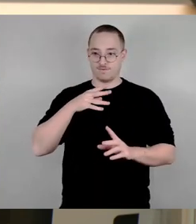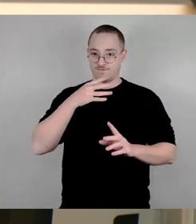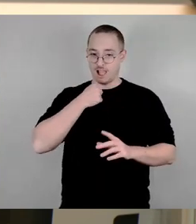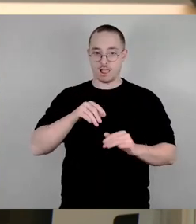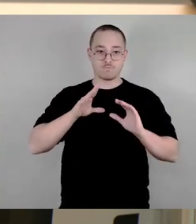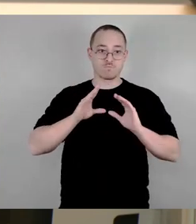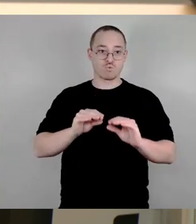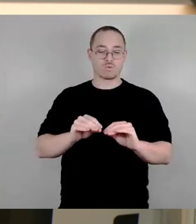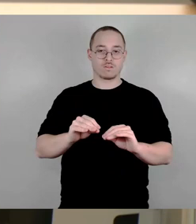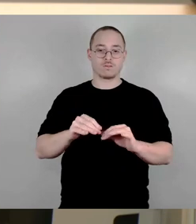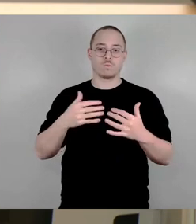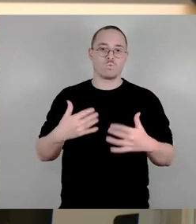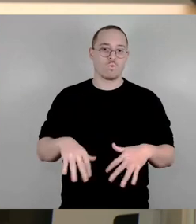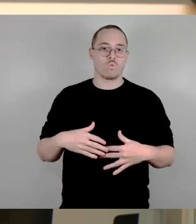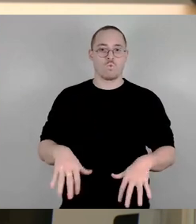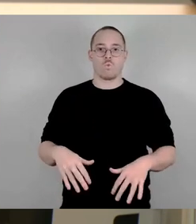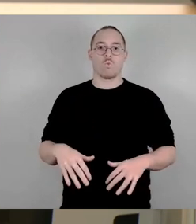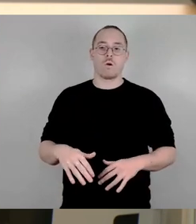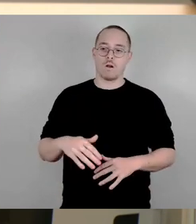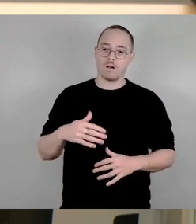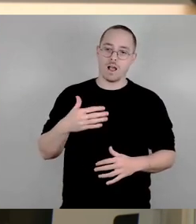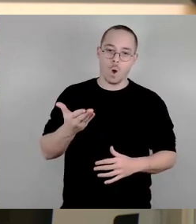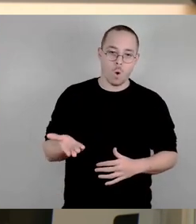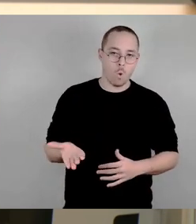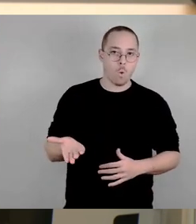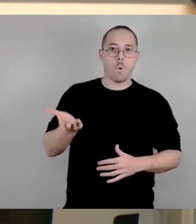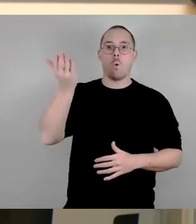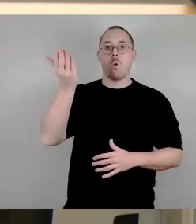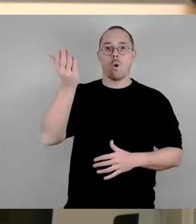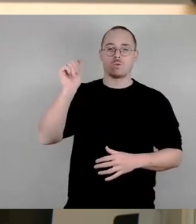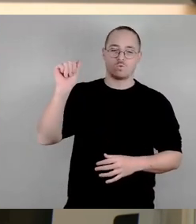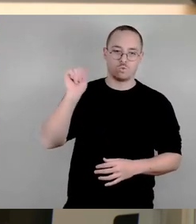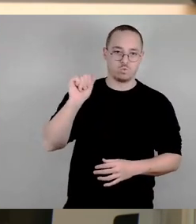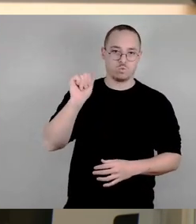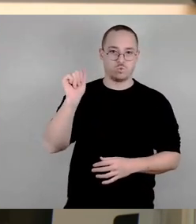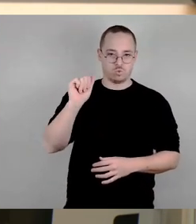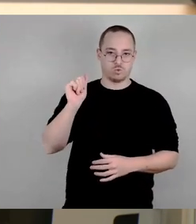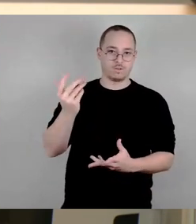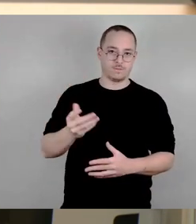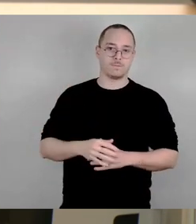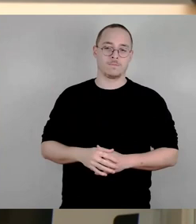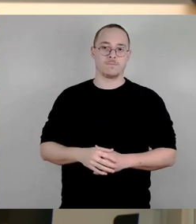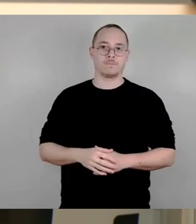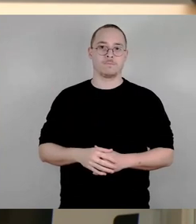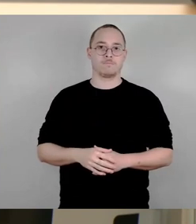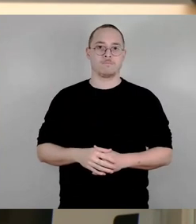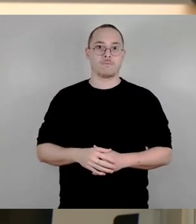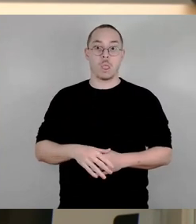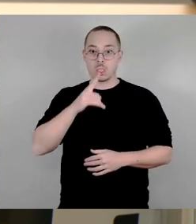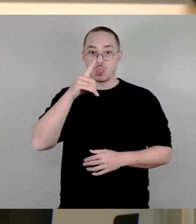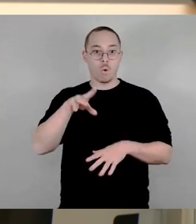Erhöhung zum Teil um das Mehrfache des bisherigen Betrages. Aber nicht nur die Eigentümer, zum Beispiel von